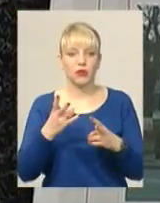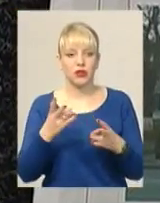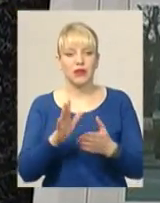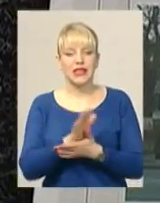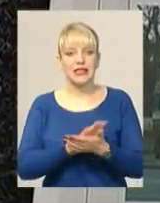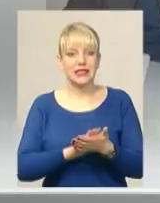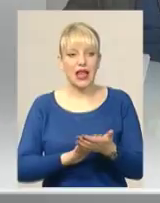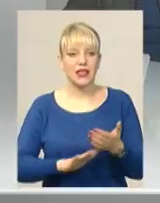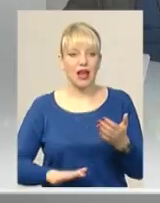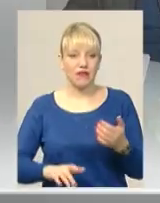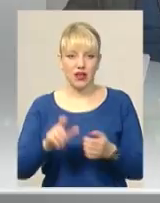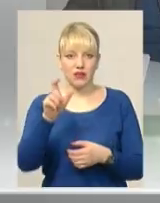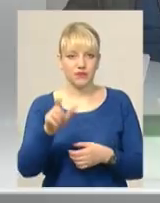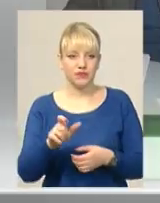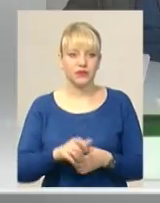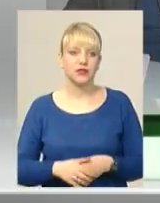заява розповсюджувача.